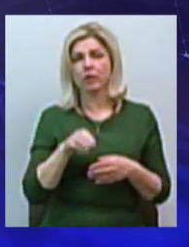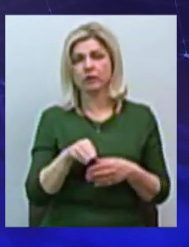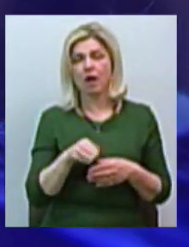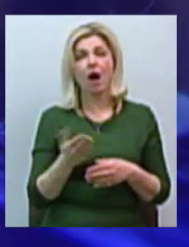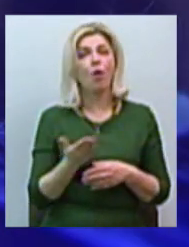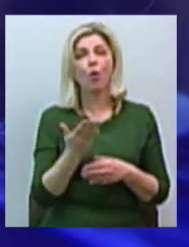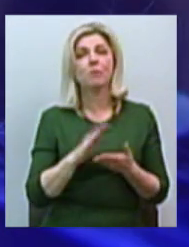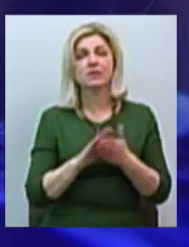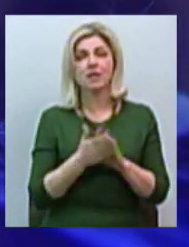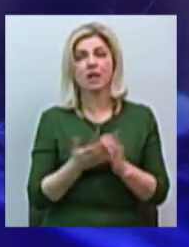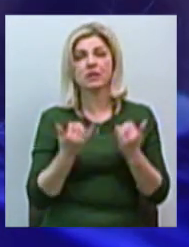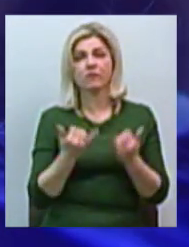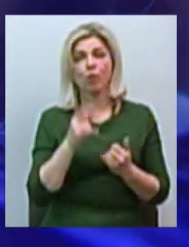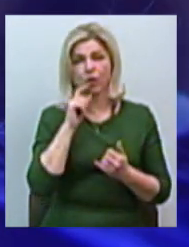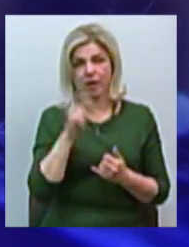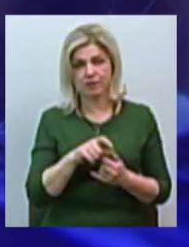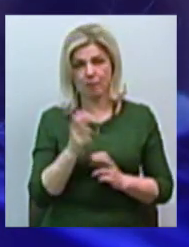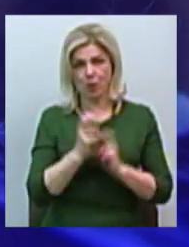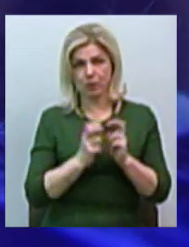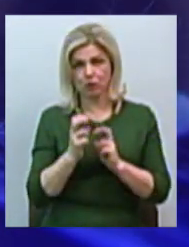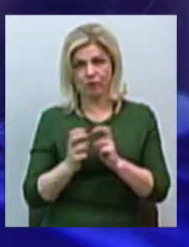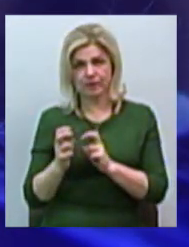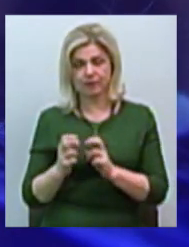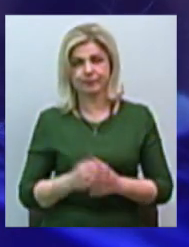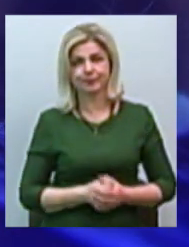у нас у нас